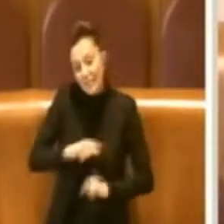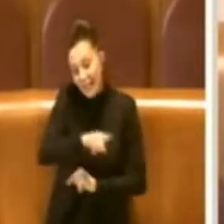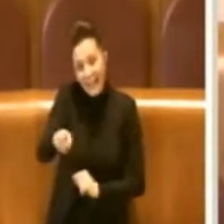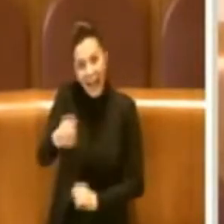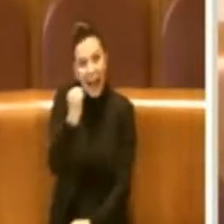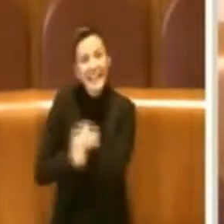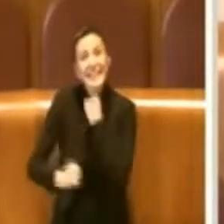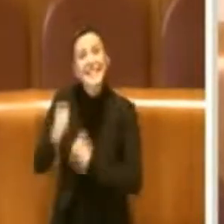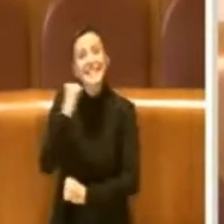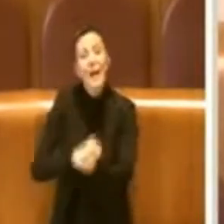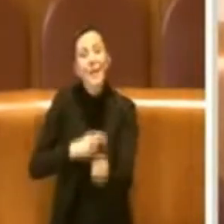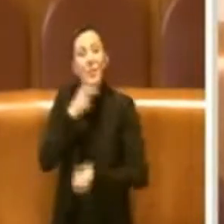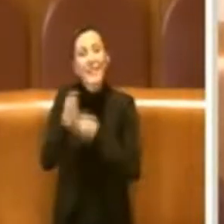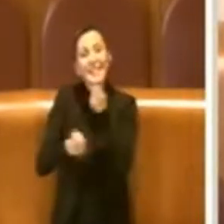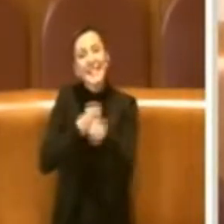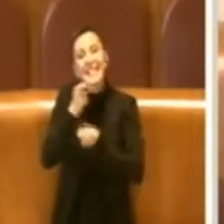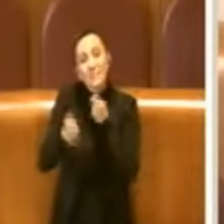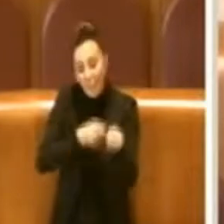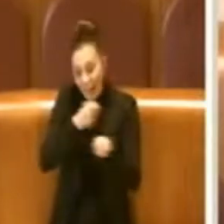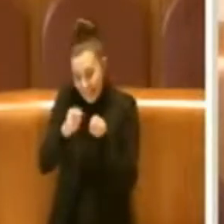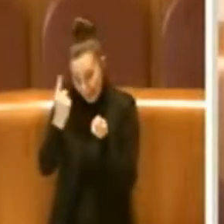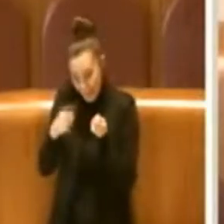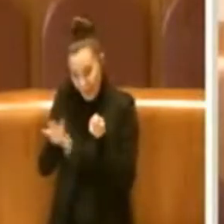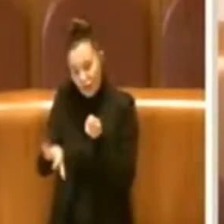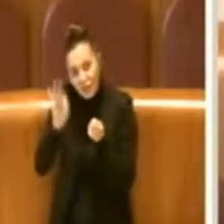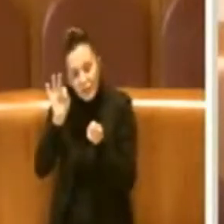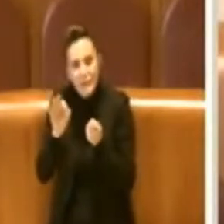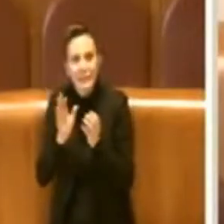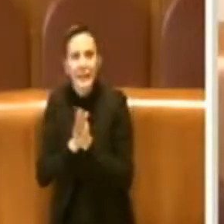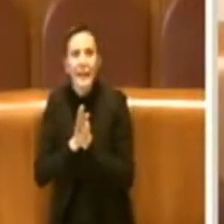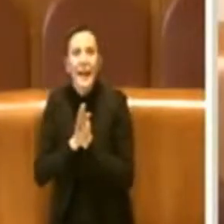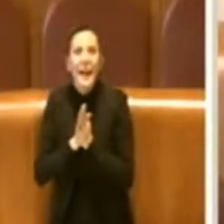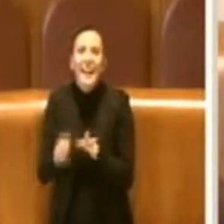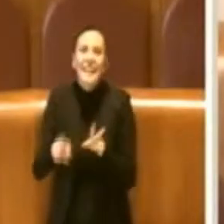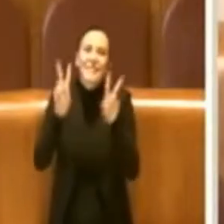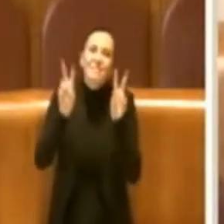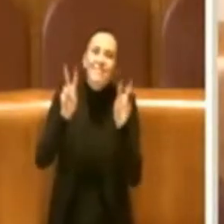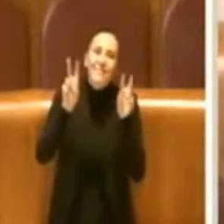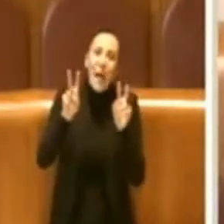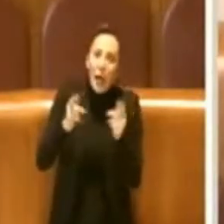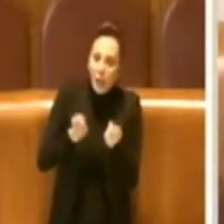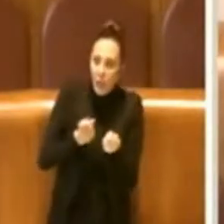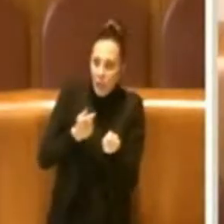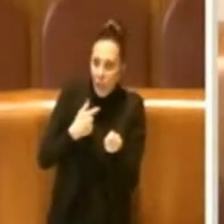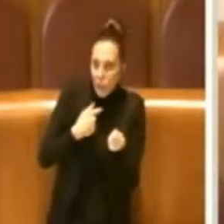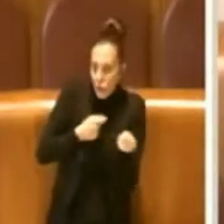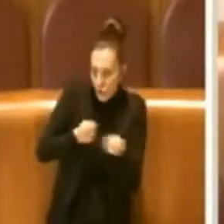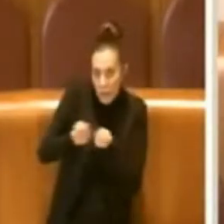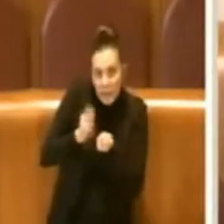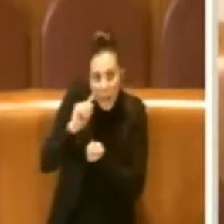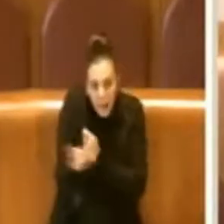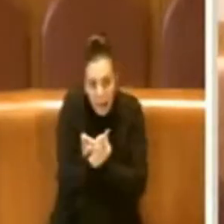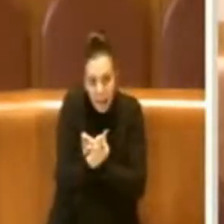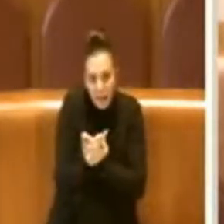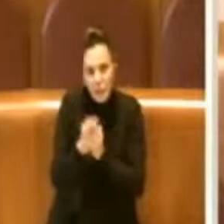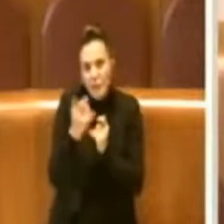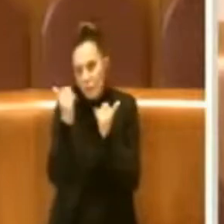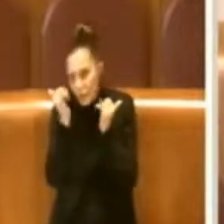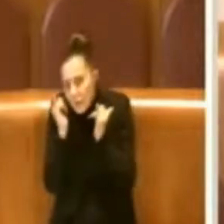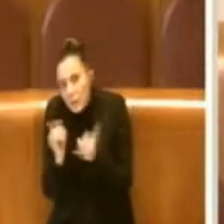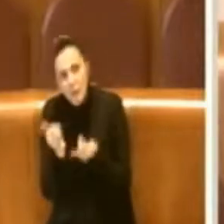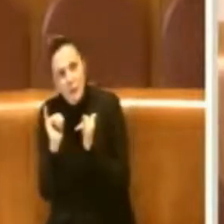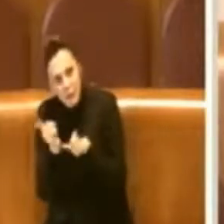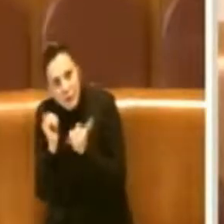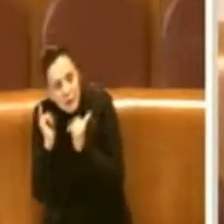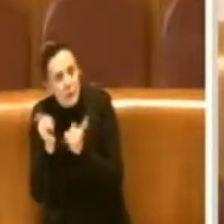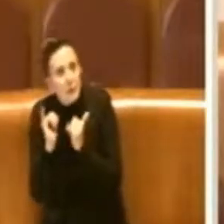spesa che può rivenire da questa scelta. Per carità, la questione poteva essere gestita meglio? Certamente sì, poteva essere gestita